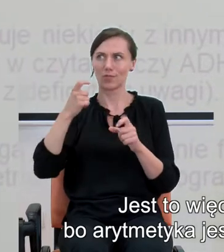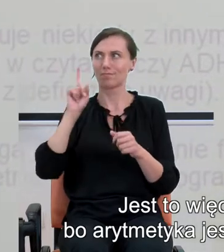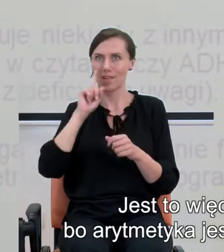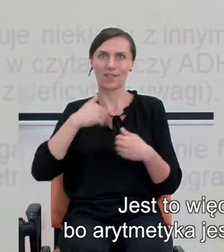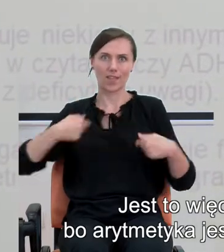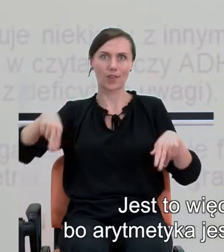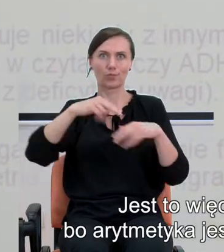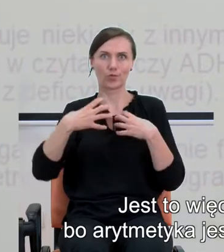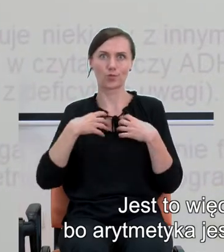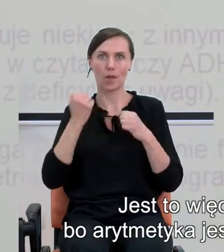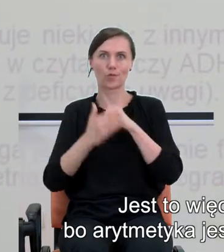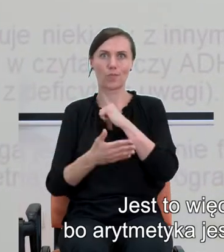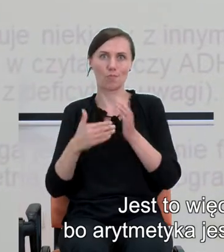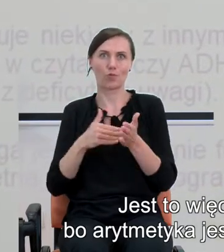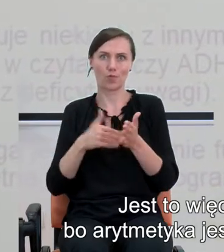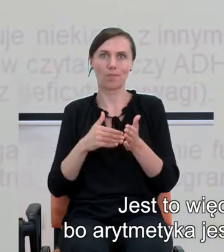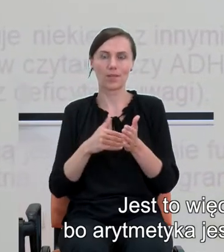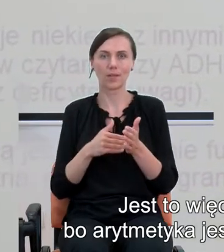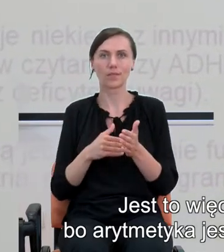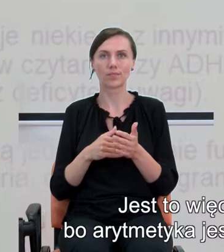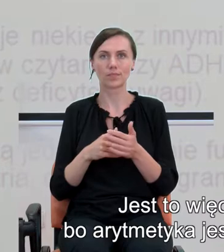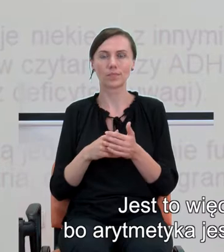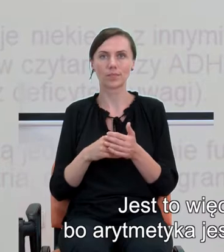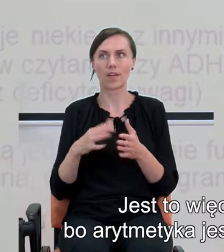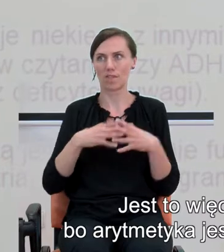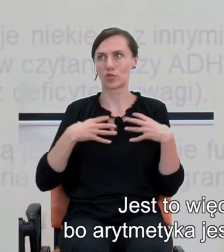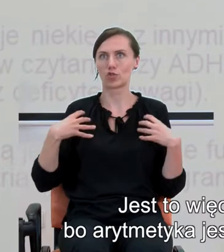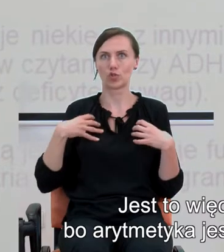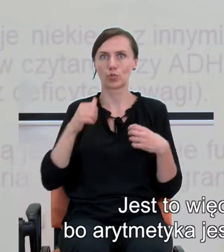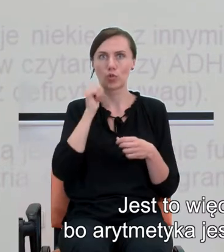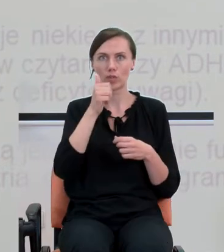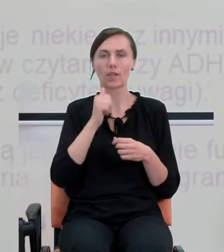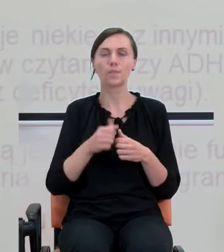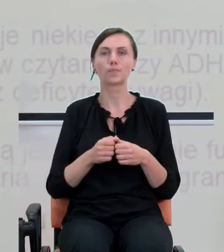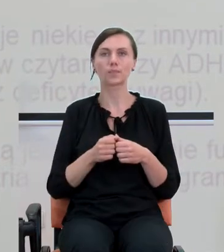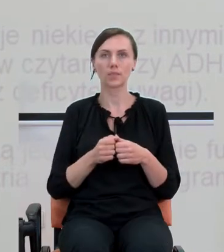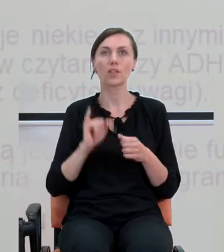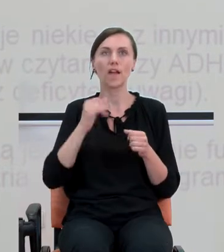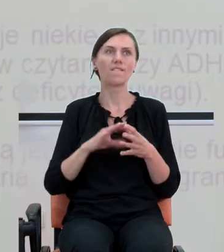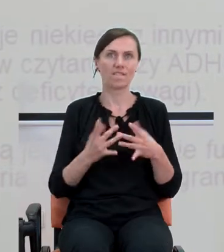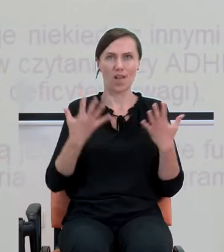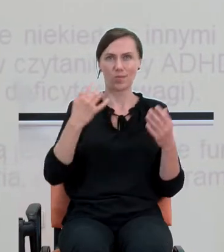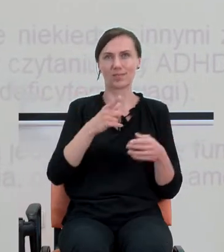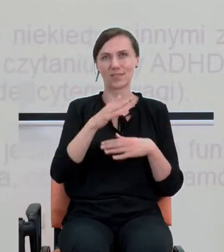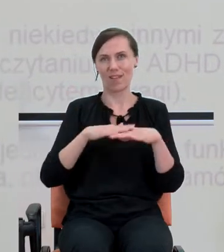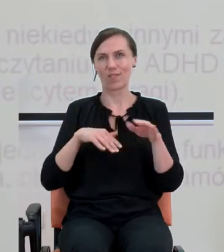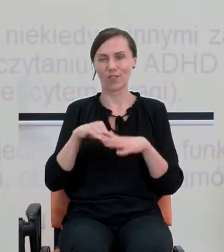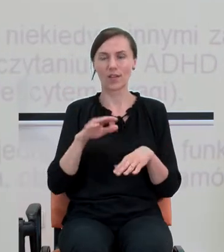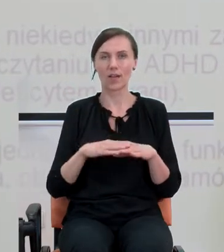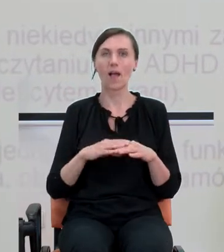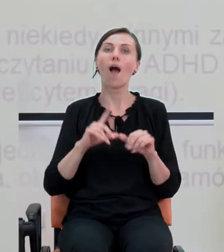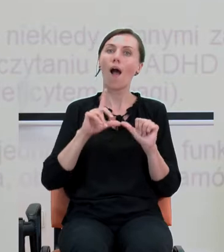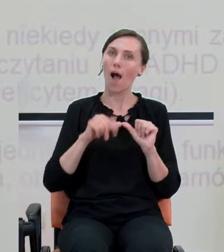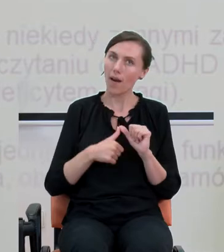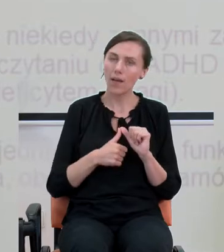przydatnym, niezwykle przydatnym w życiu codziennym i w wielu karierach zawodowych. Niemniej